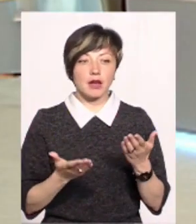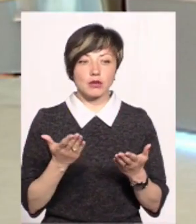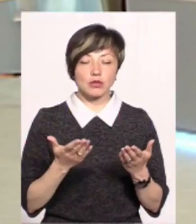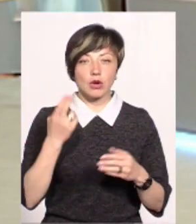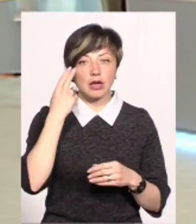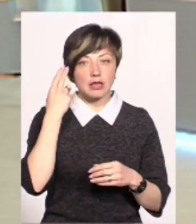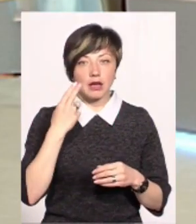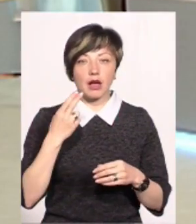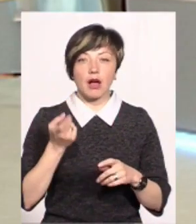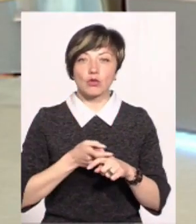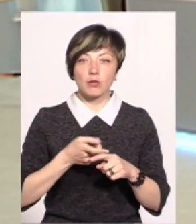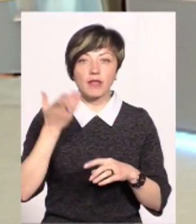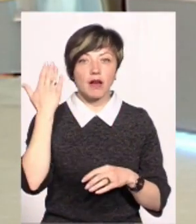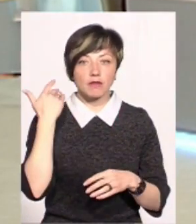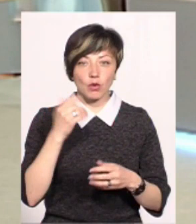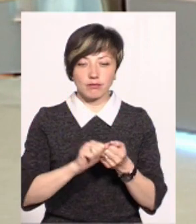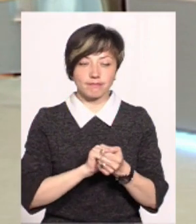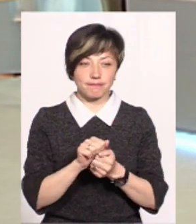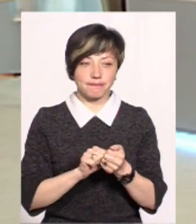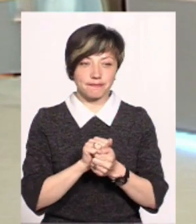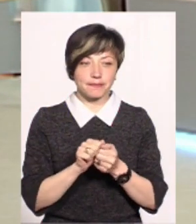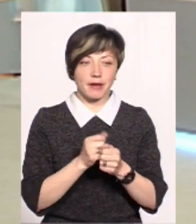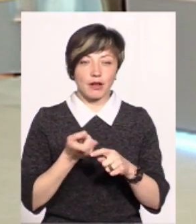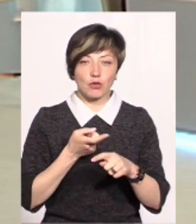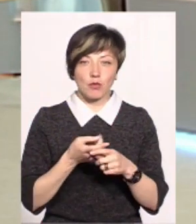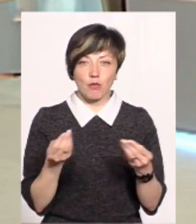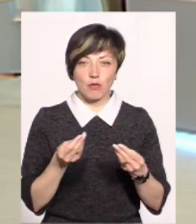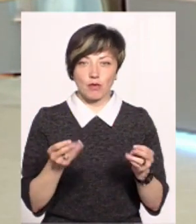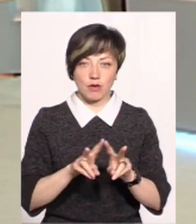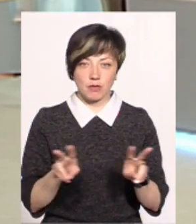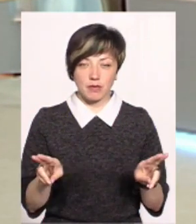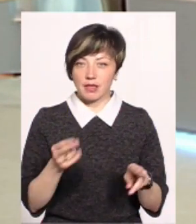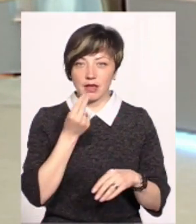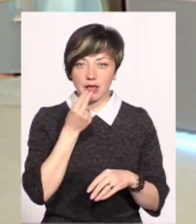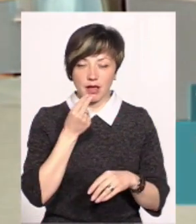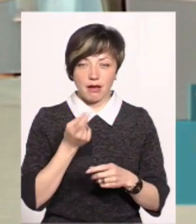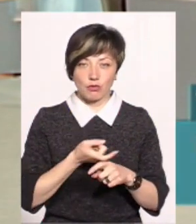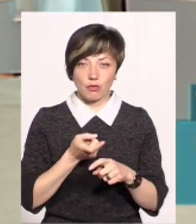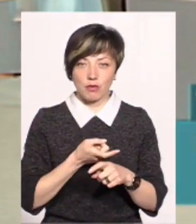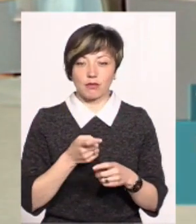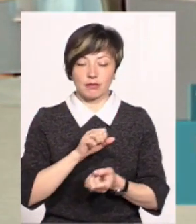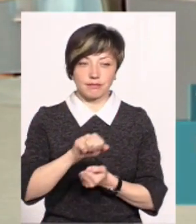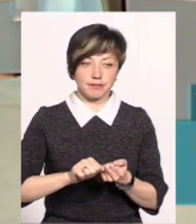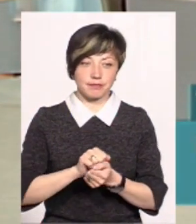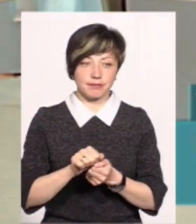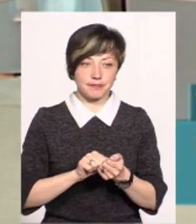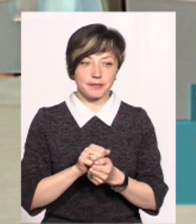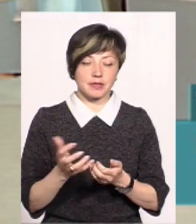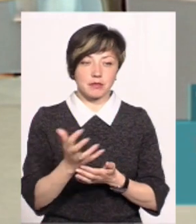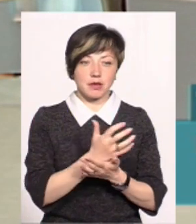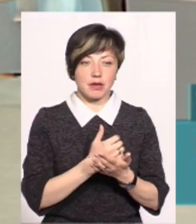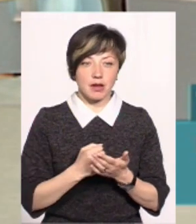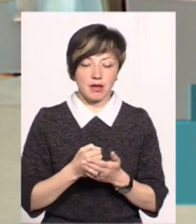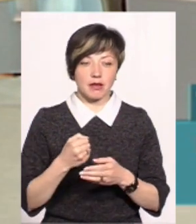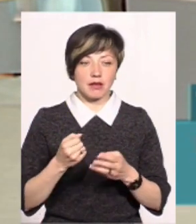взяти Китай, то картоплю вже давно в порошок перетворюють. Тут вони картоплю, як таку картоплю, не їдять. Тобто, йде комбайн, він зразу збирає